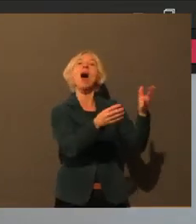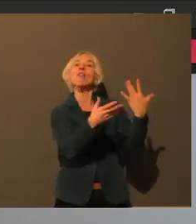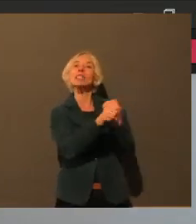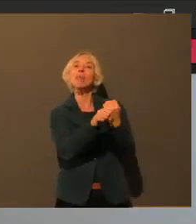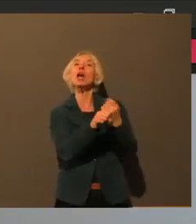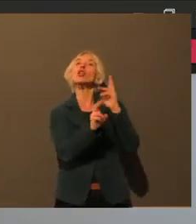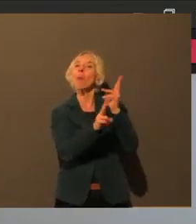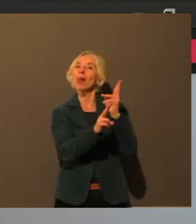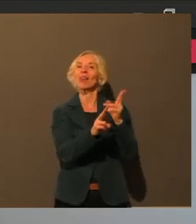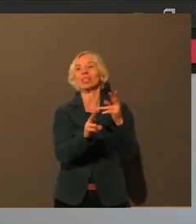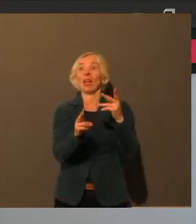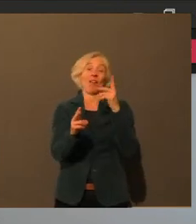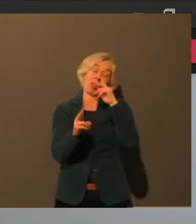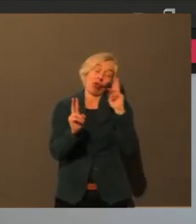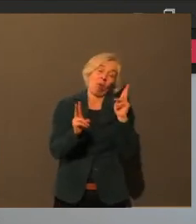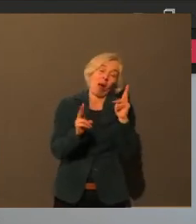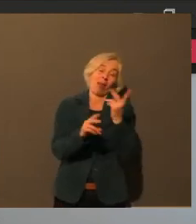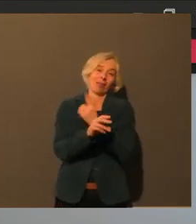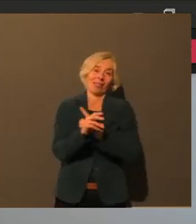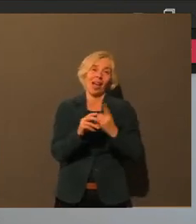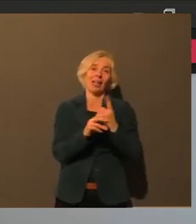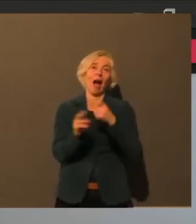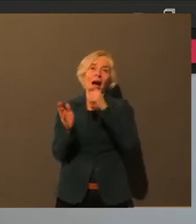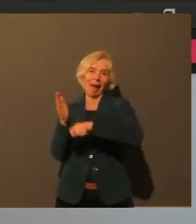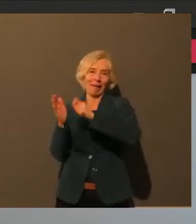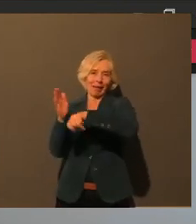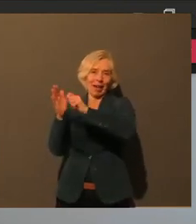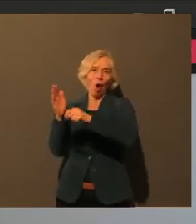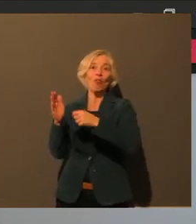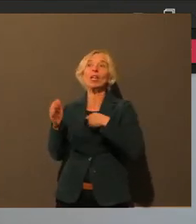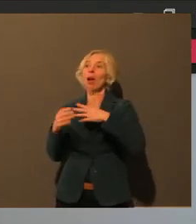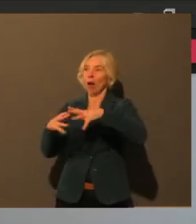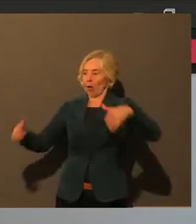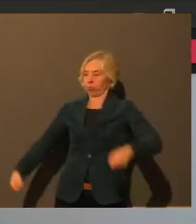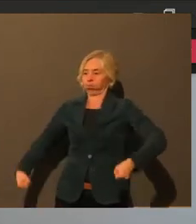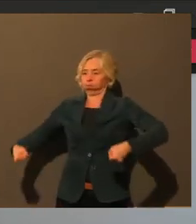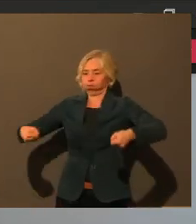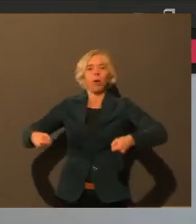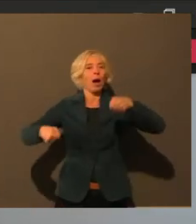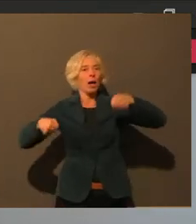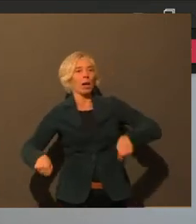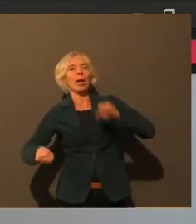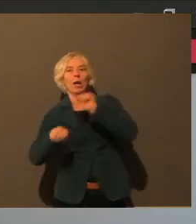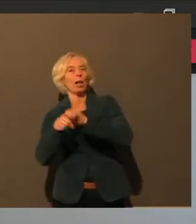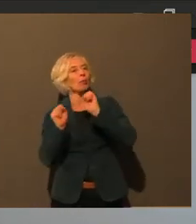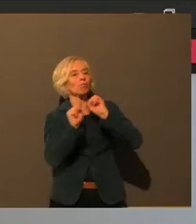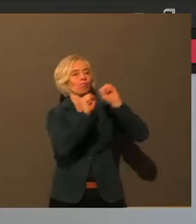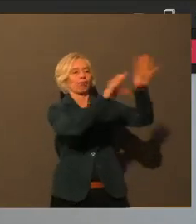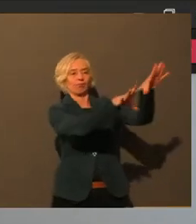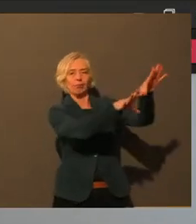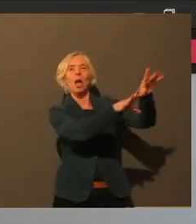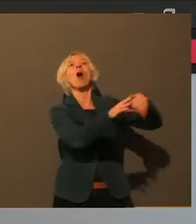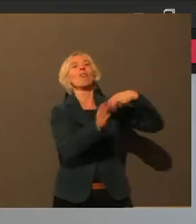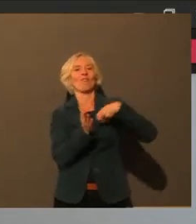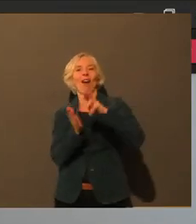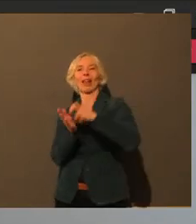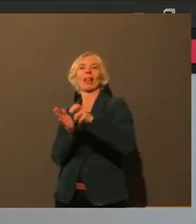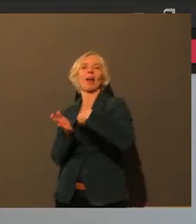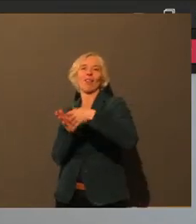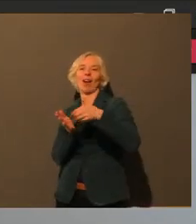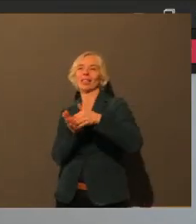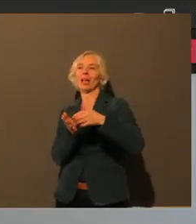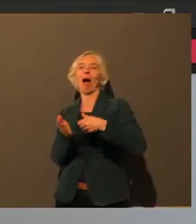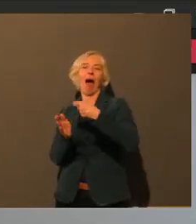die Leute beim Einkaufen sind. Die haben ja so einen Bus schon vorrätig. Und vielleicht könnten Sie diesen Bus ja dann vielleicht zur Verfügung